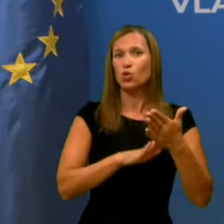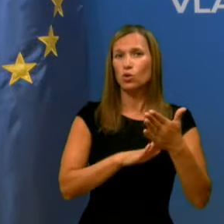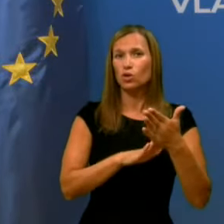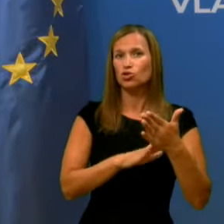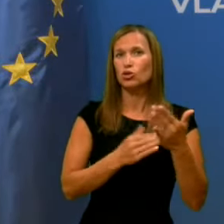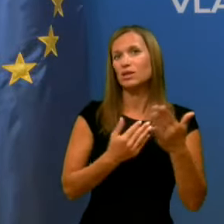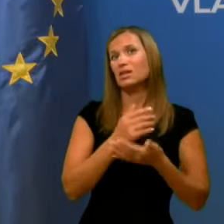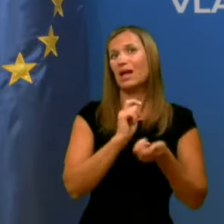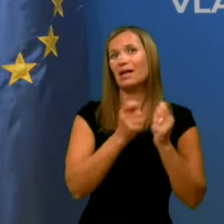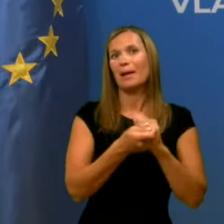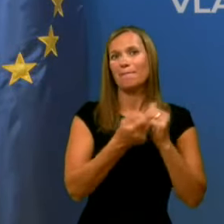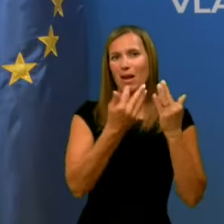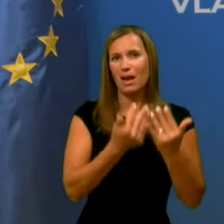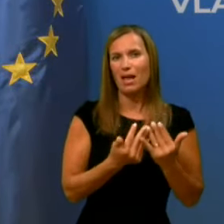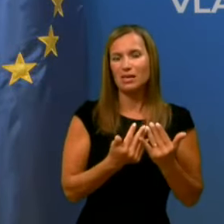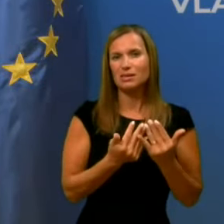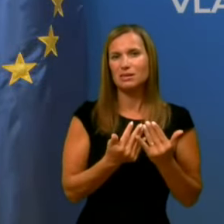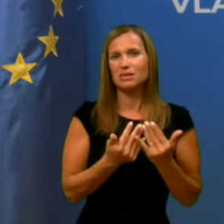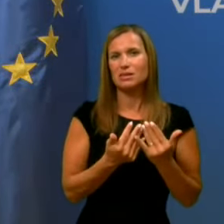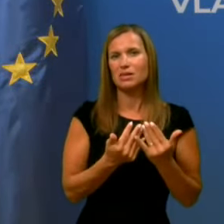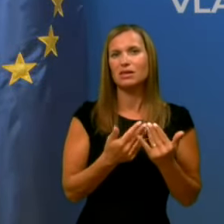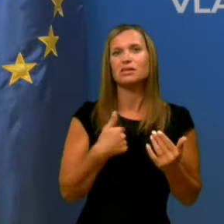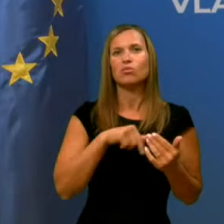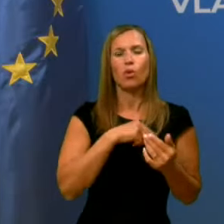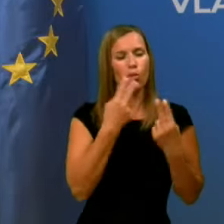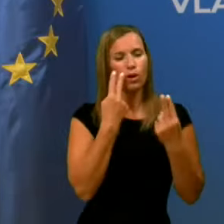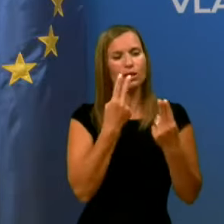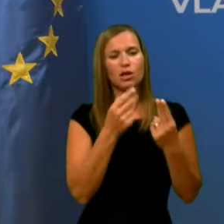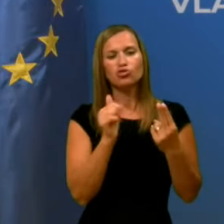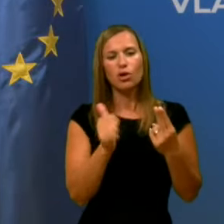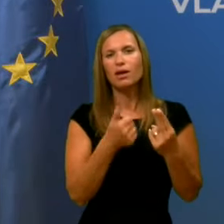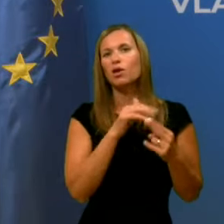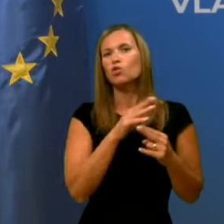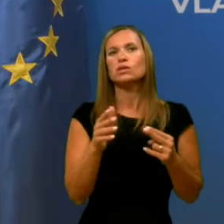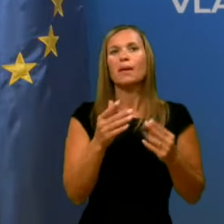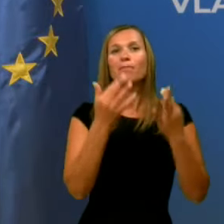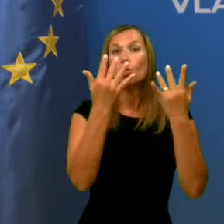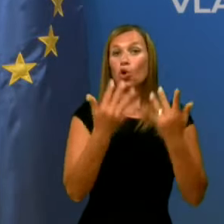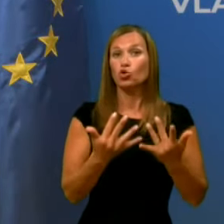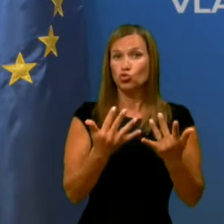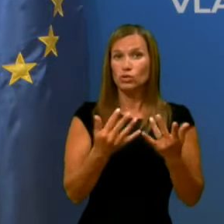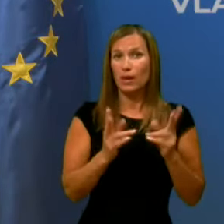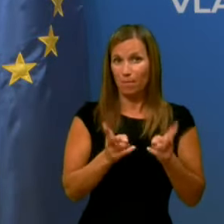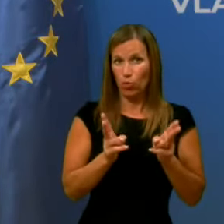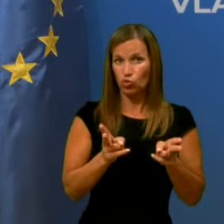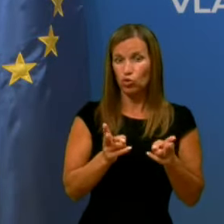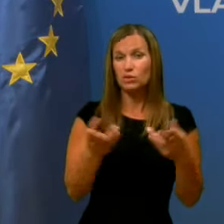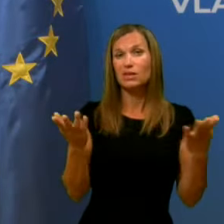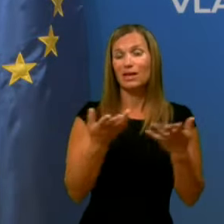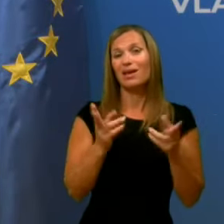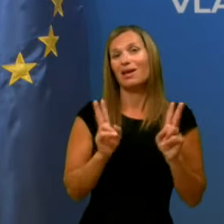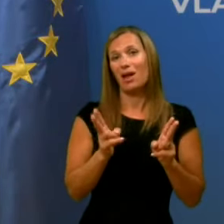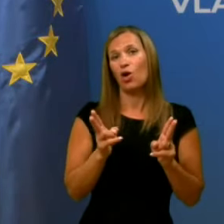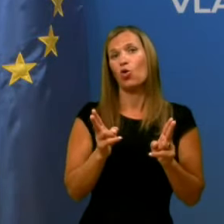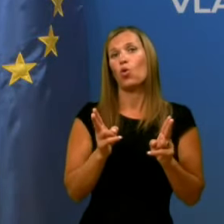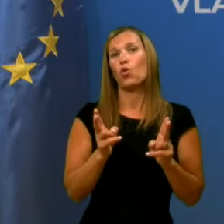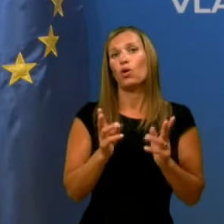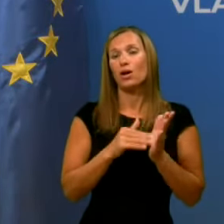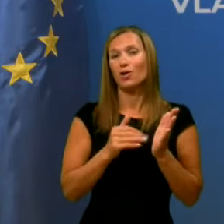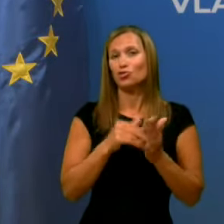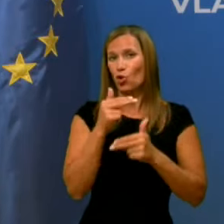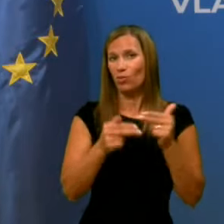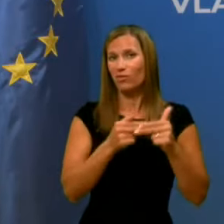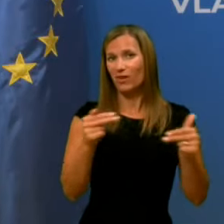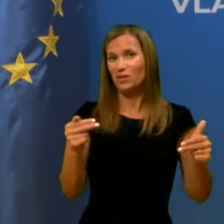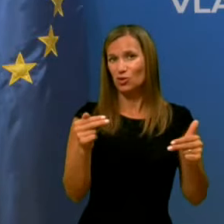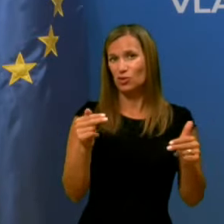rebalans pogledali še enkrat vse svoje proračunske postavke, vse možnosti, kje lahko kakšne obveznosti